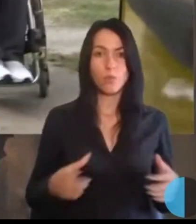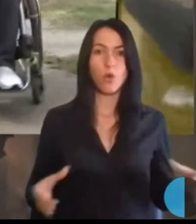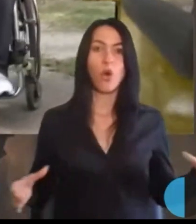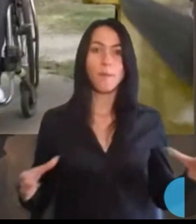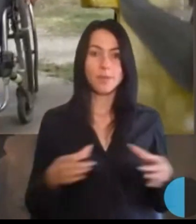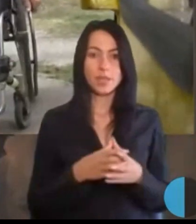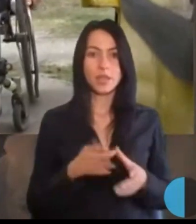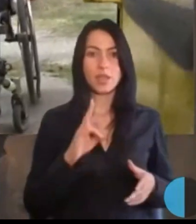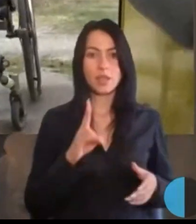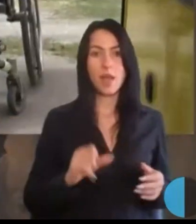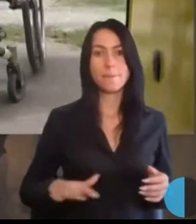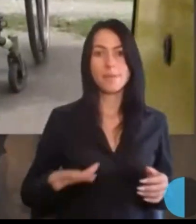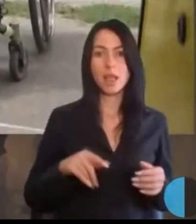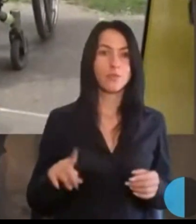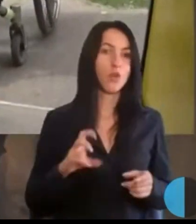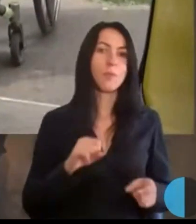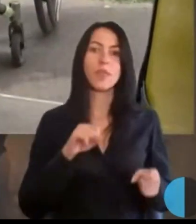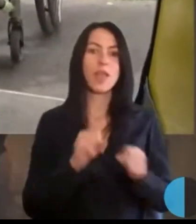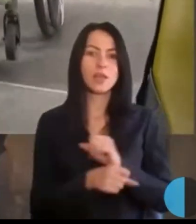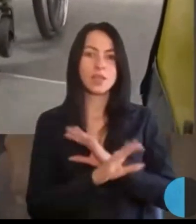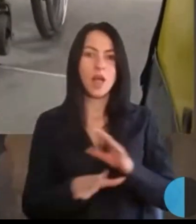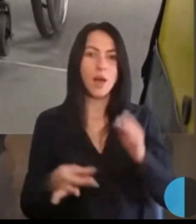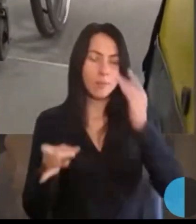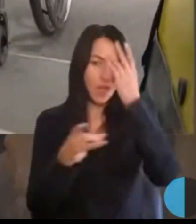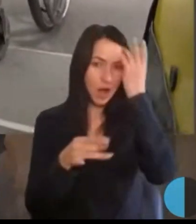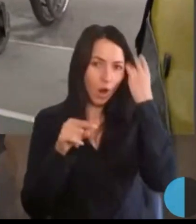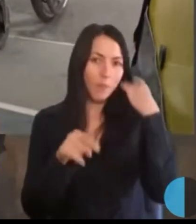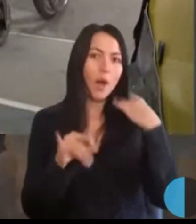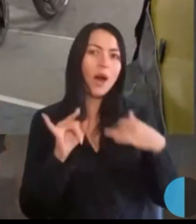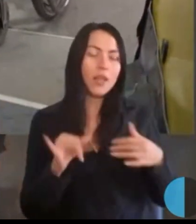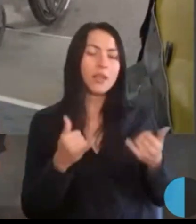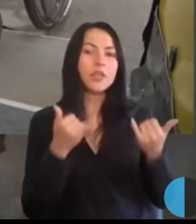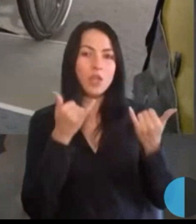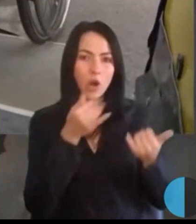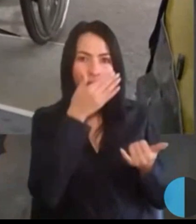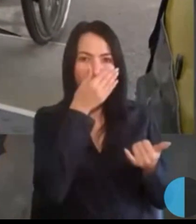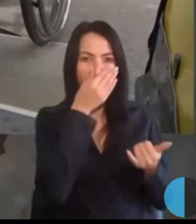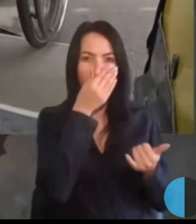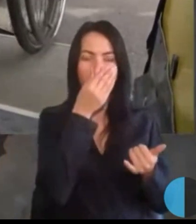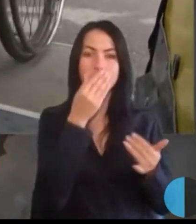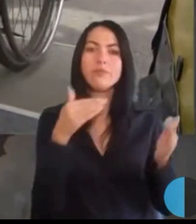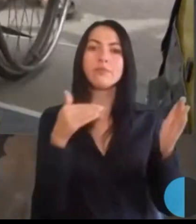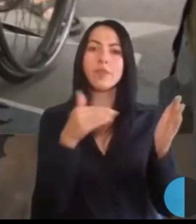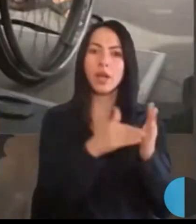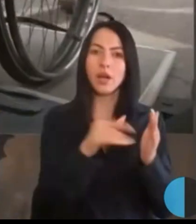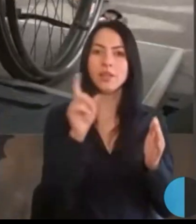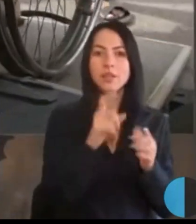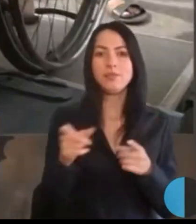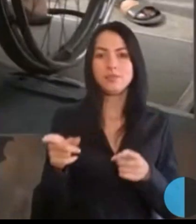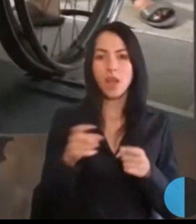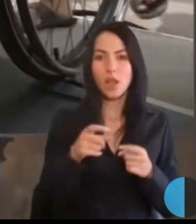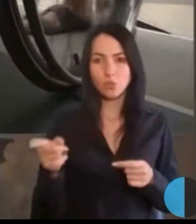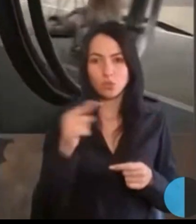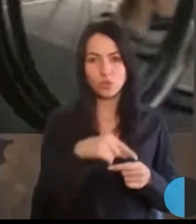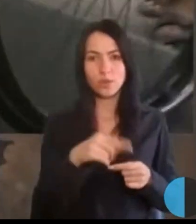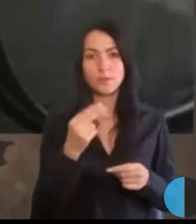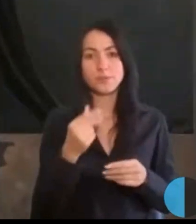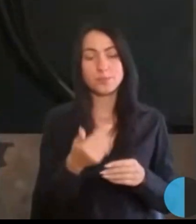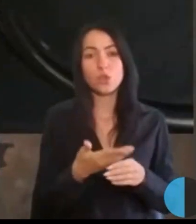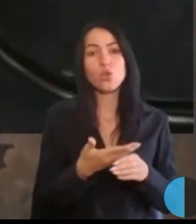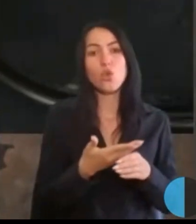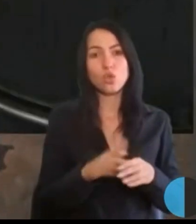платформі незламних громад. І сьогодні максимально з заученням донорів формують оці